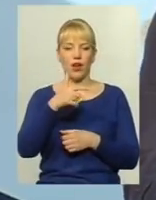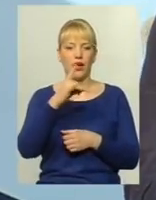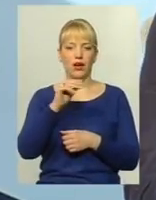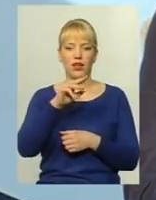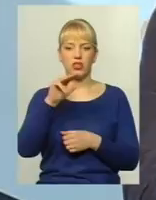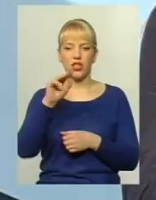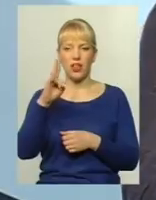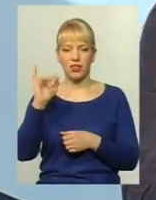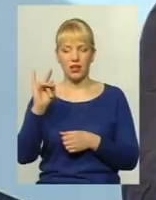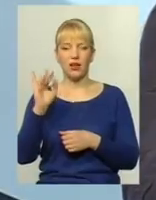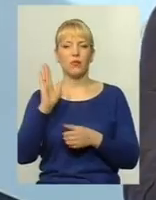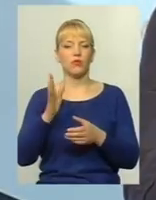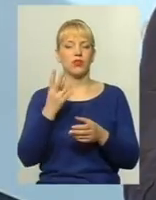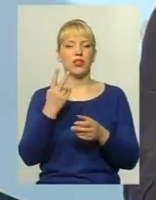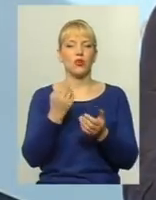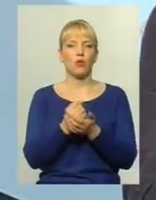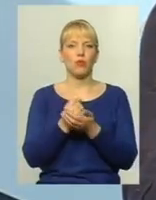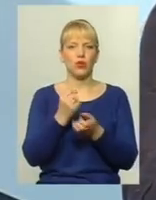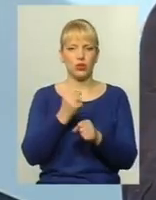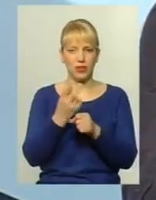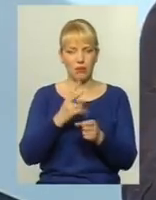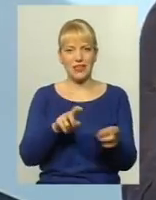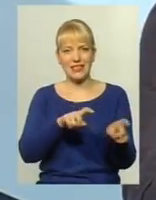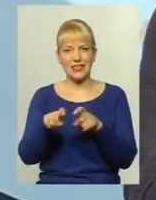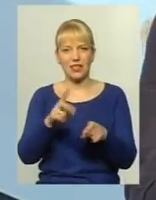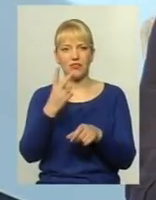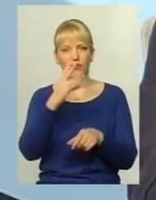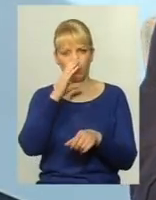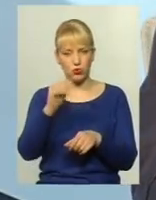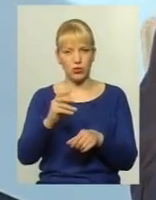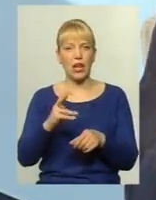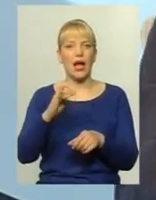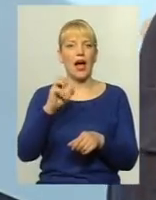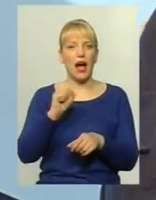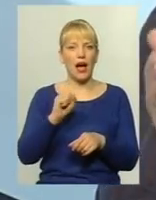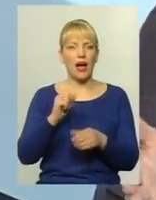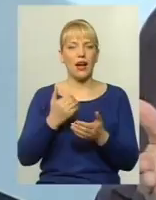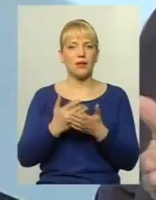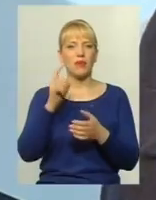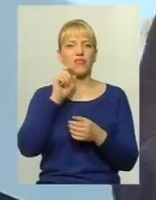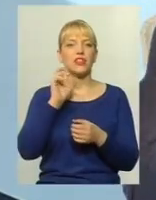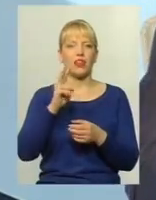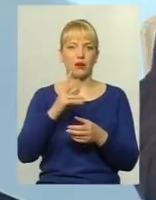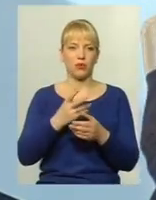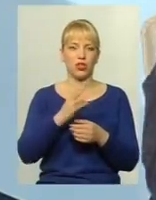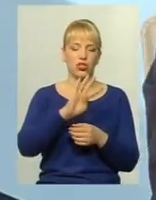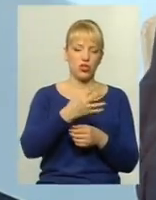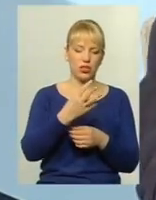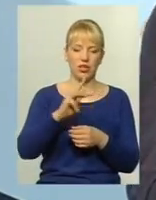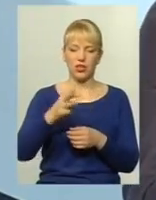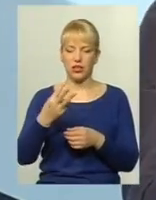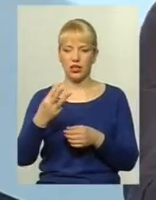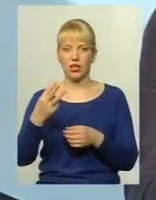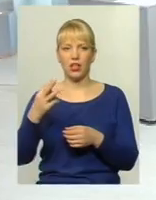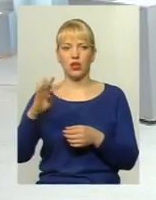пересадки. І в місті Хмельниця в такому випадку буде вам перевезення 4 гривні, 3 гривні і 4 гривні. Це